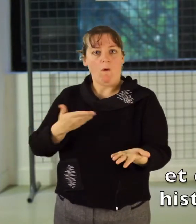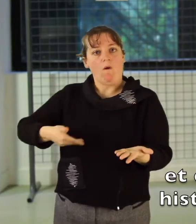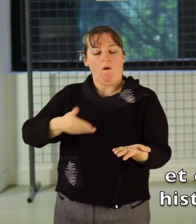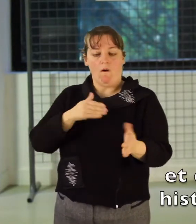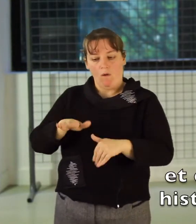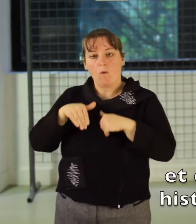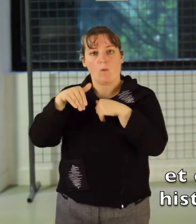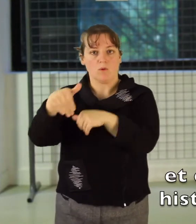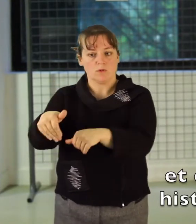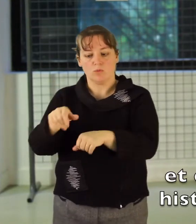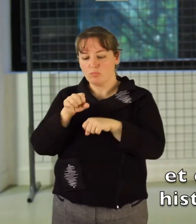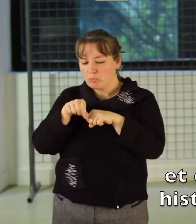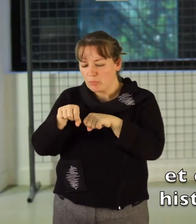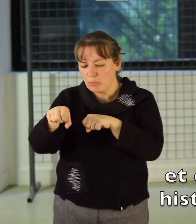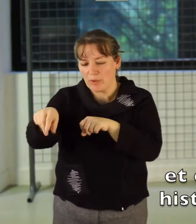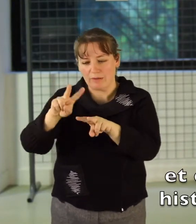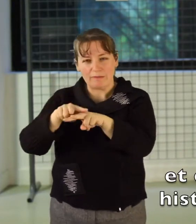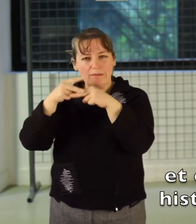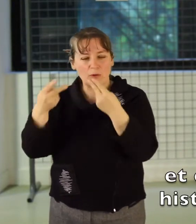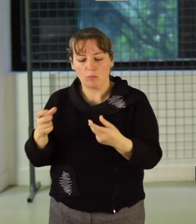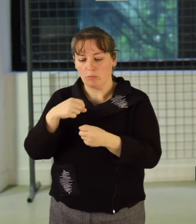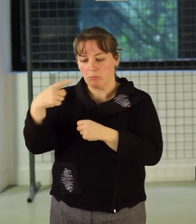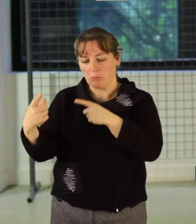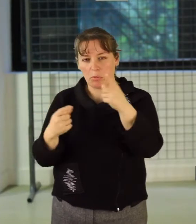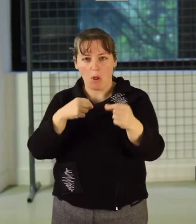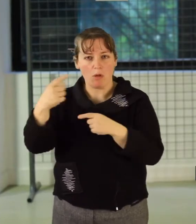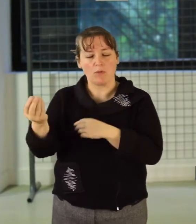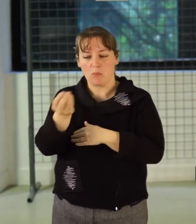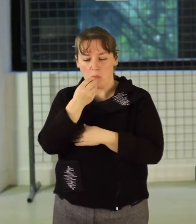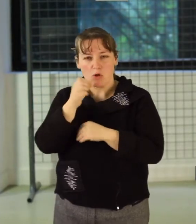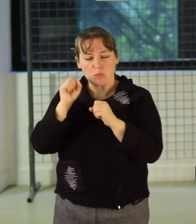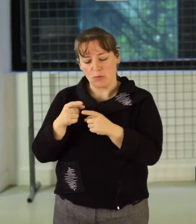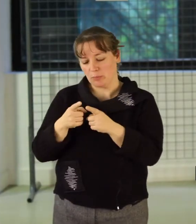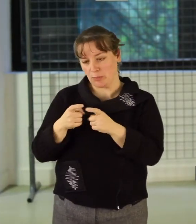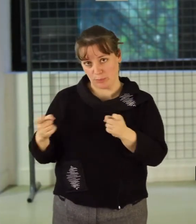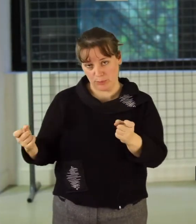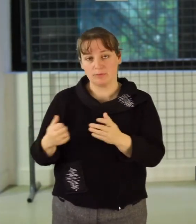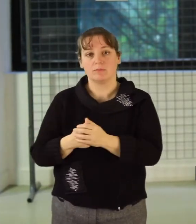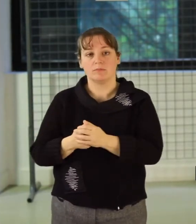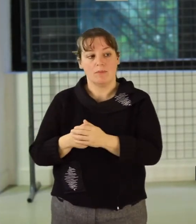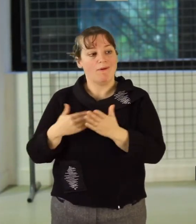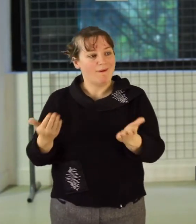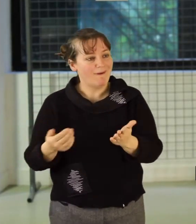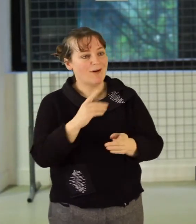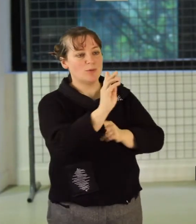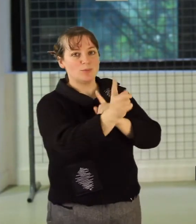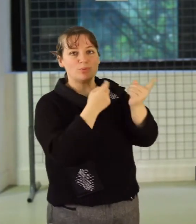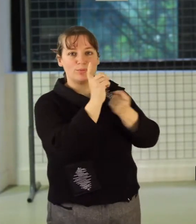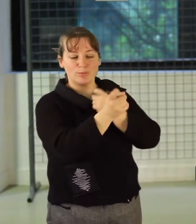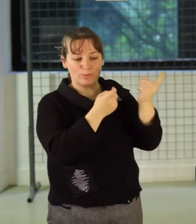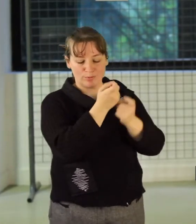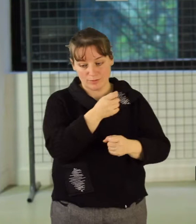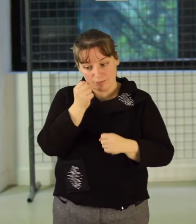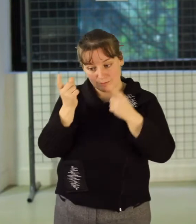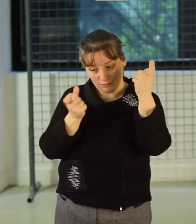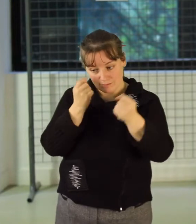qui historiquement était une zone de maraîchage. Donc il nous a paru naturel de maintenir ce lien avec la production